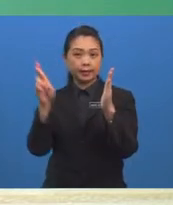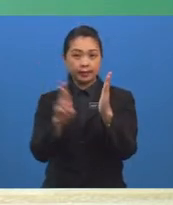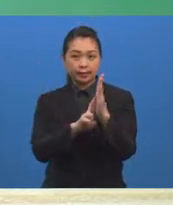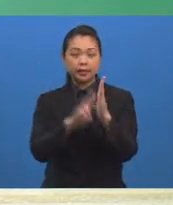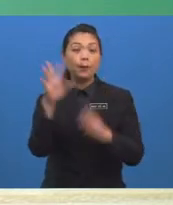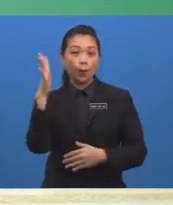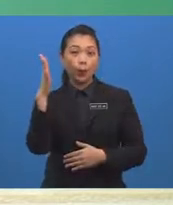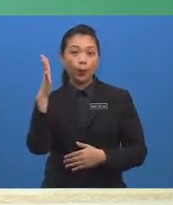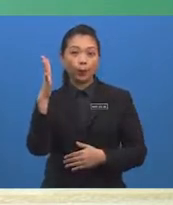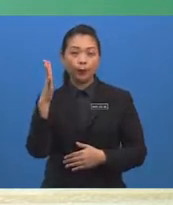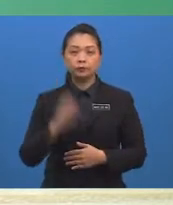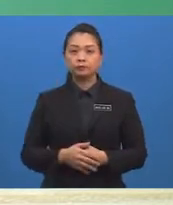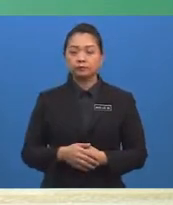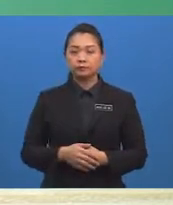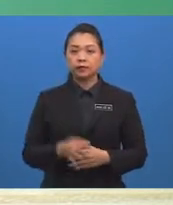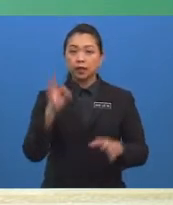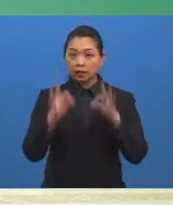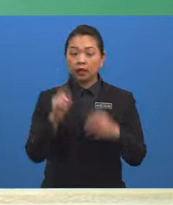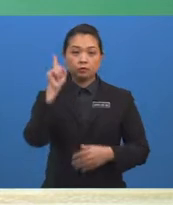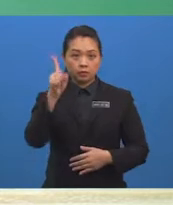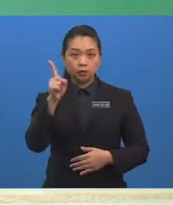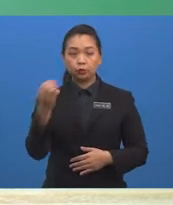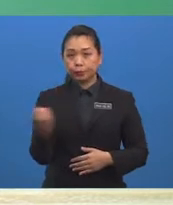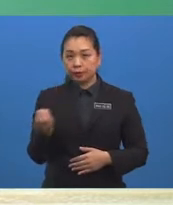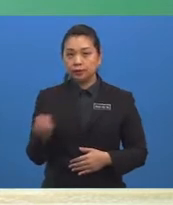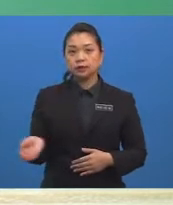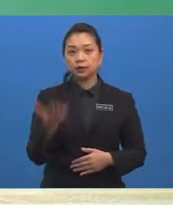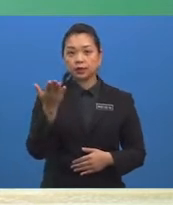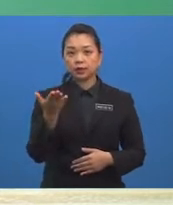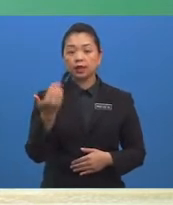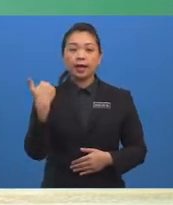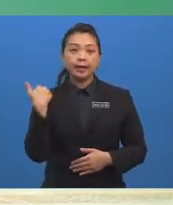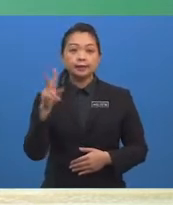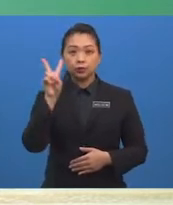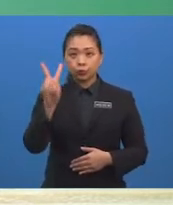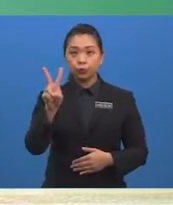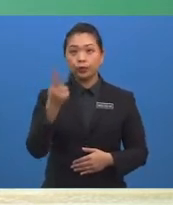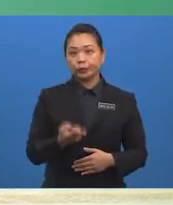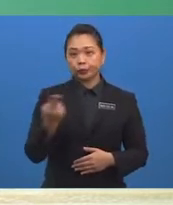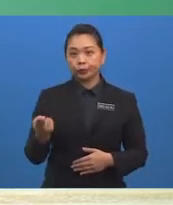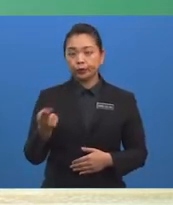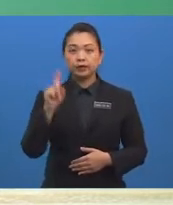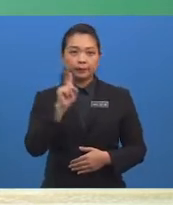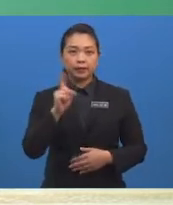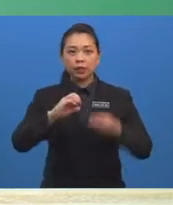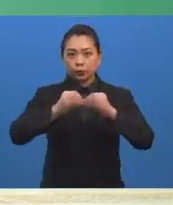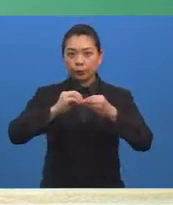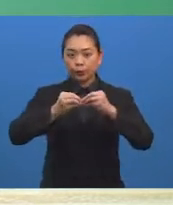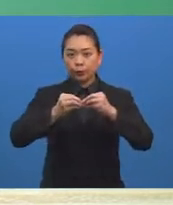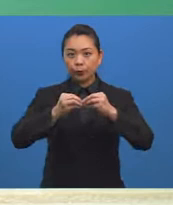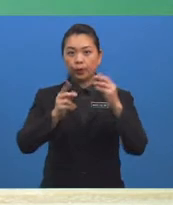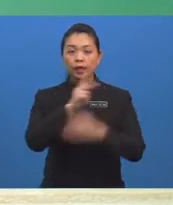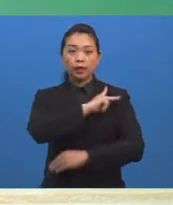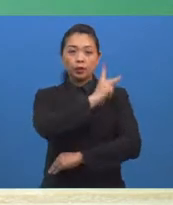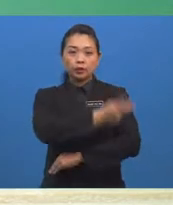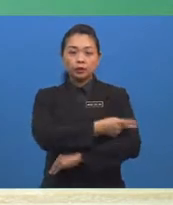Sekiranya sebiji dadu di lambung Terdapat dua unsur Di mana nombor kuasa dua